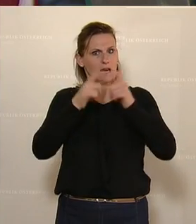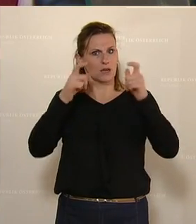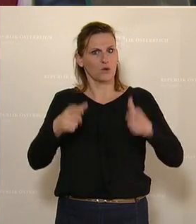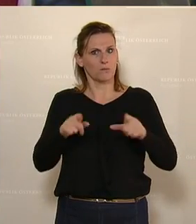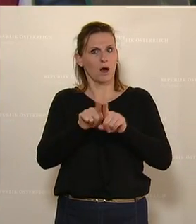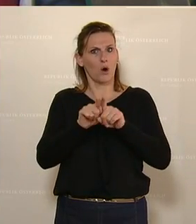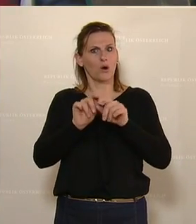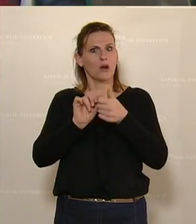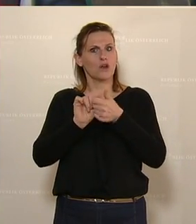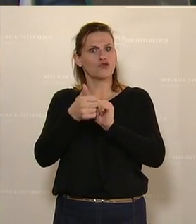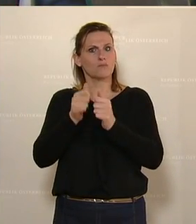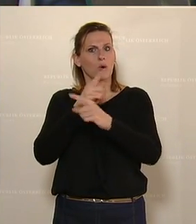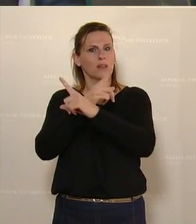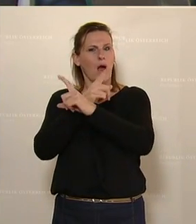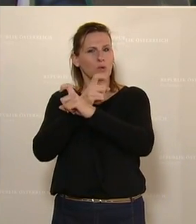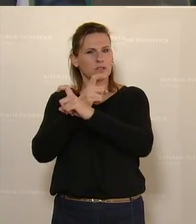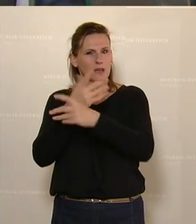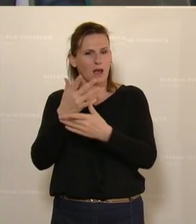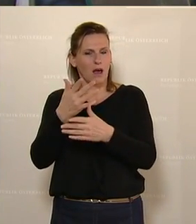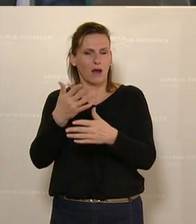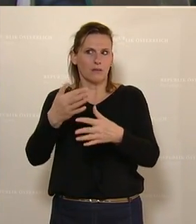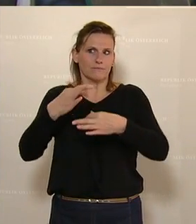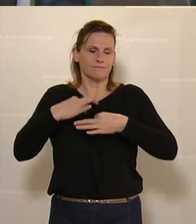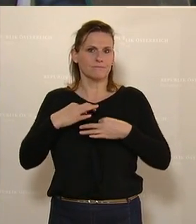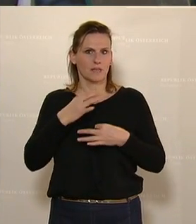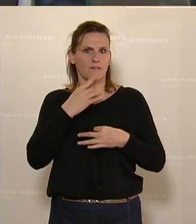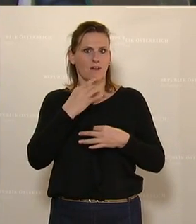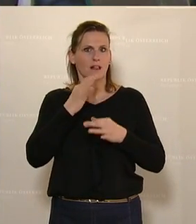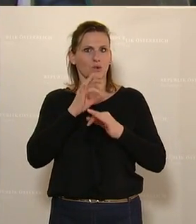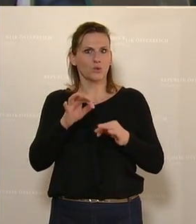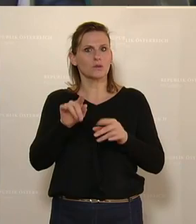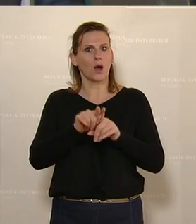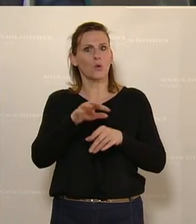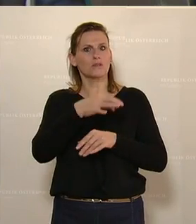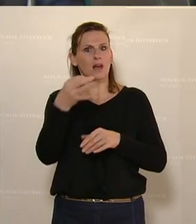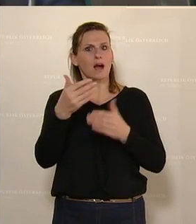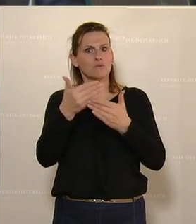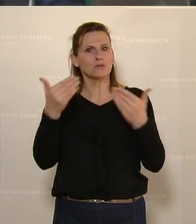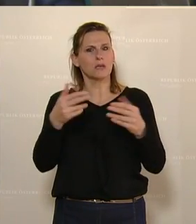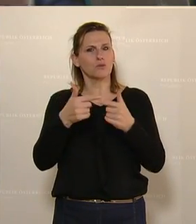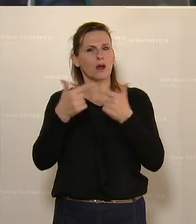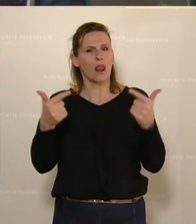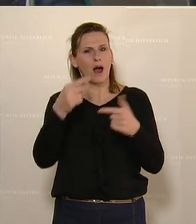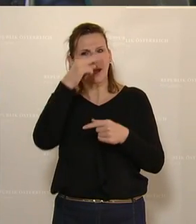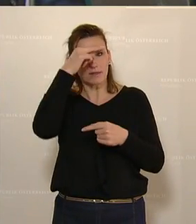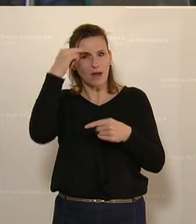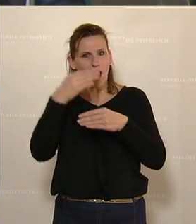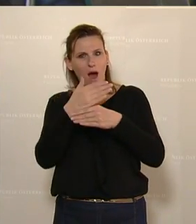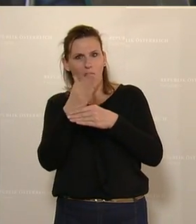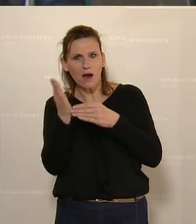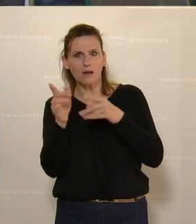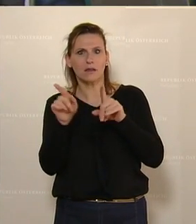Austria, die mir persönlich sehr, sehr gut gefällt. Analog zum Tag der Museen bzw. lange Nacht der Museen, einen Tag der